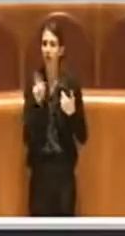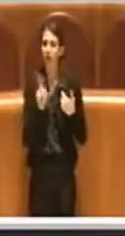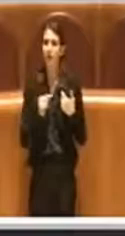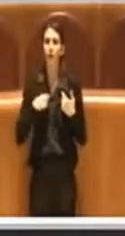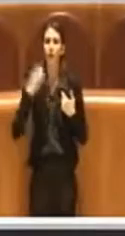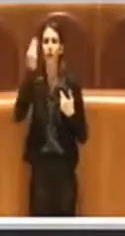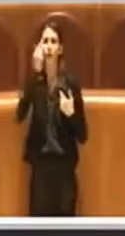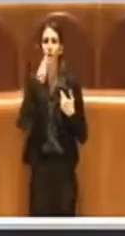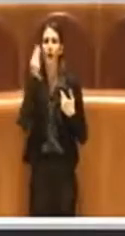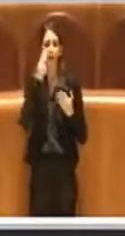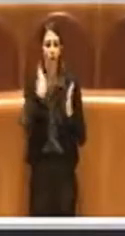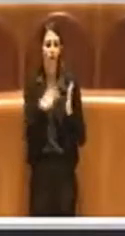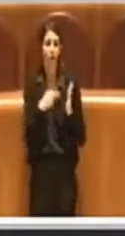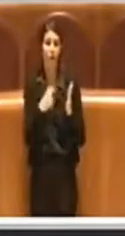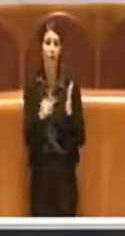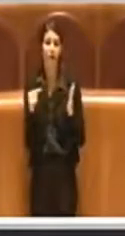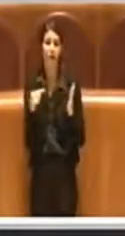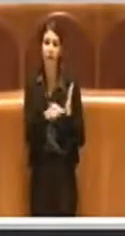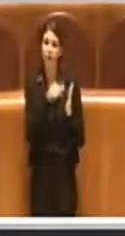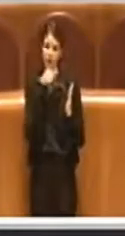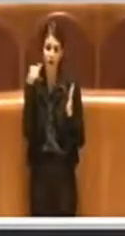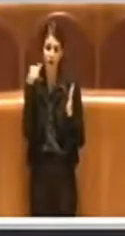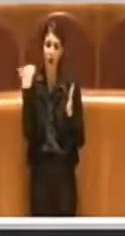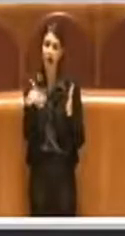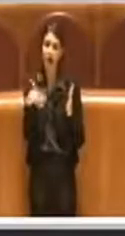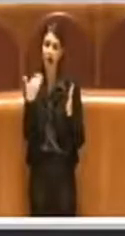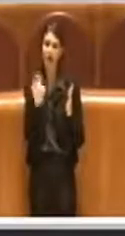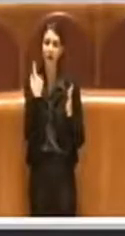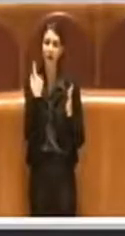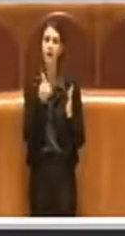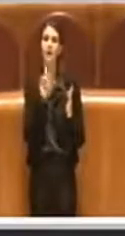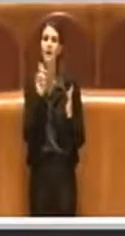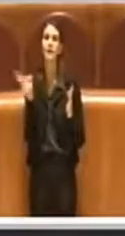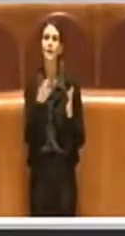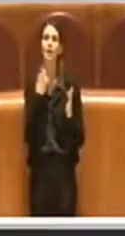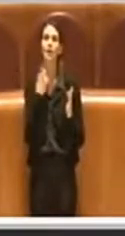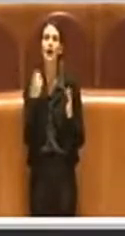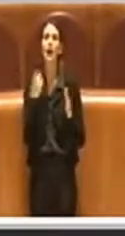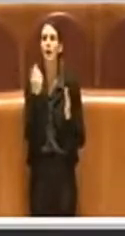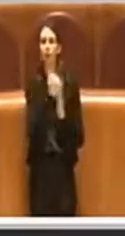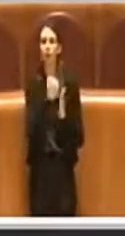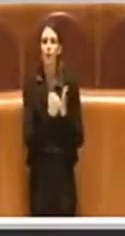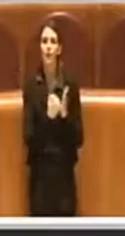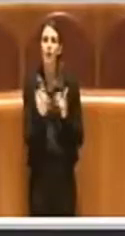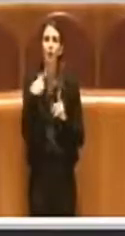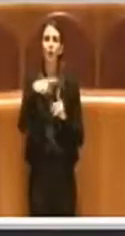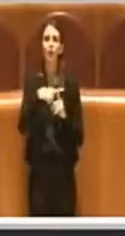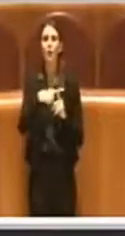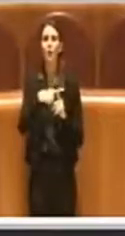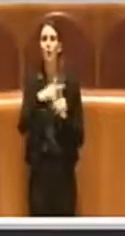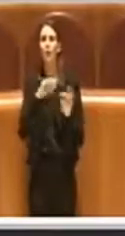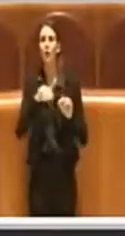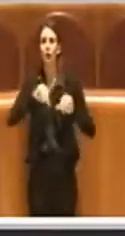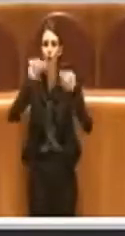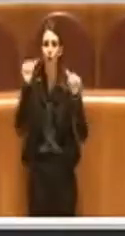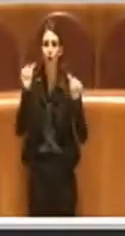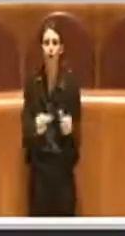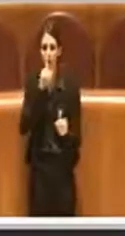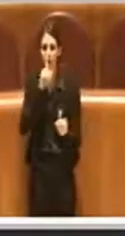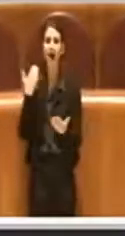emendamento invece sia molto utile per poter migliorare l'allegato e per essere ancora più conformi a quelli che sono i dettami oggi